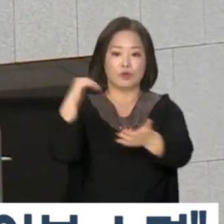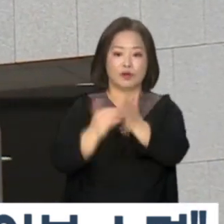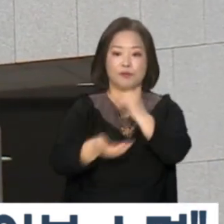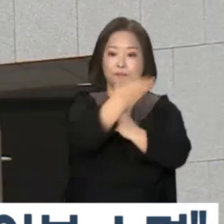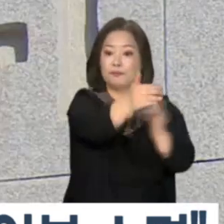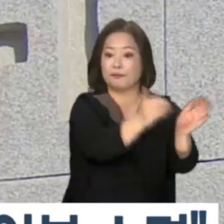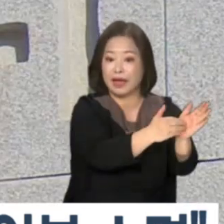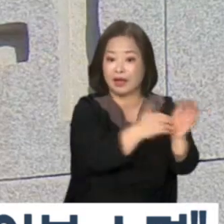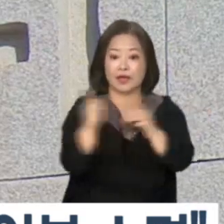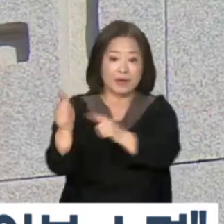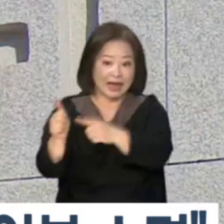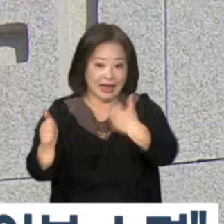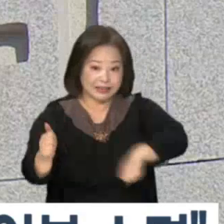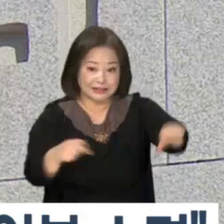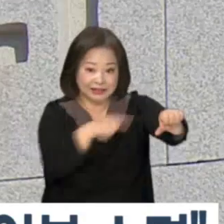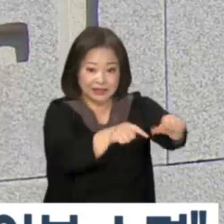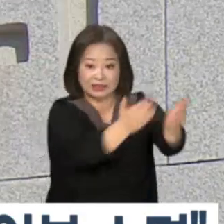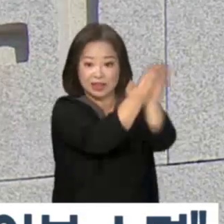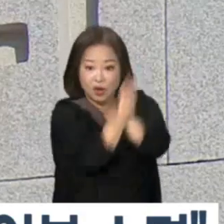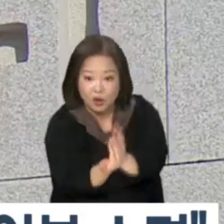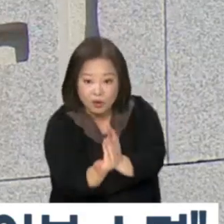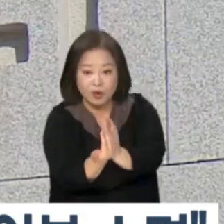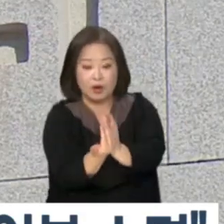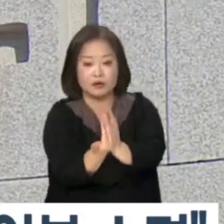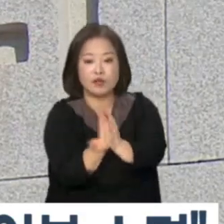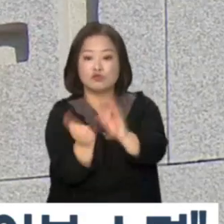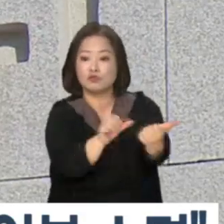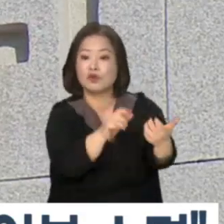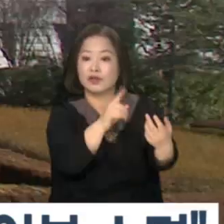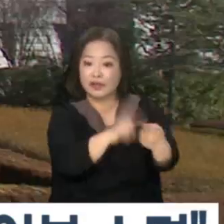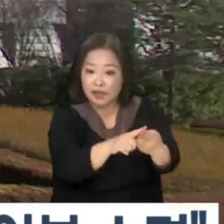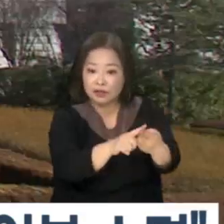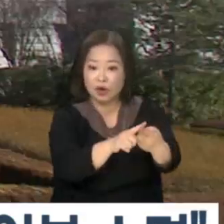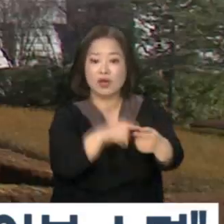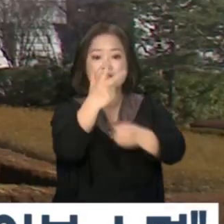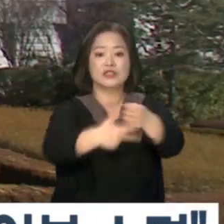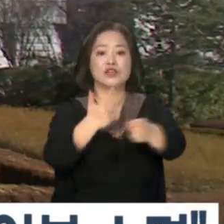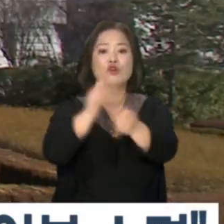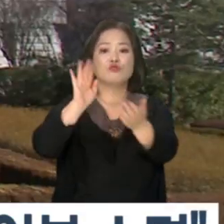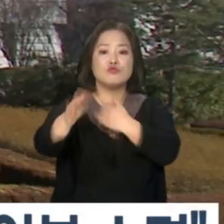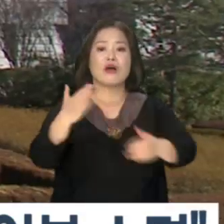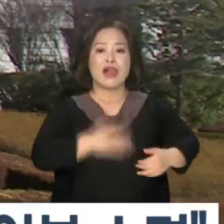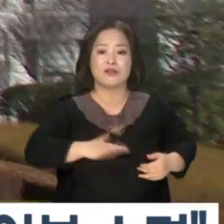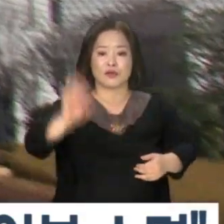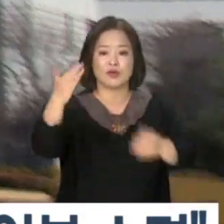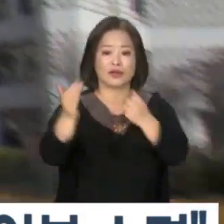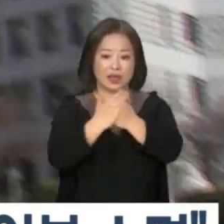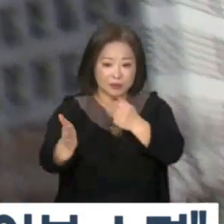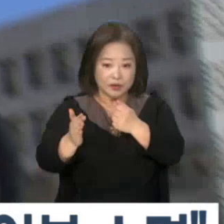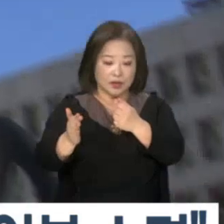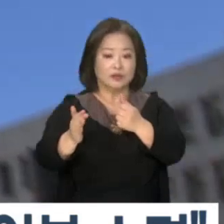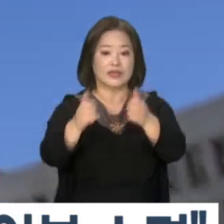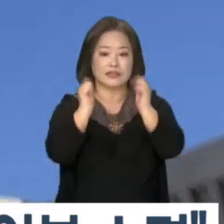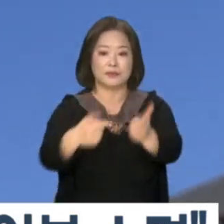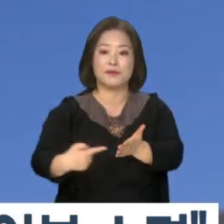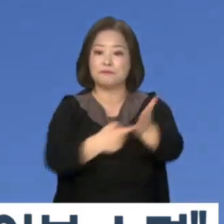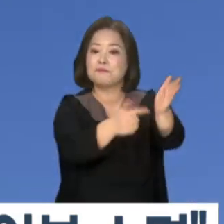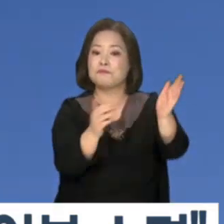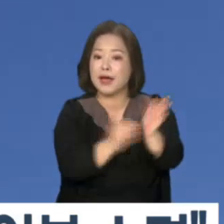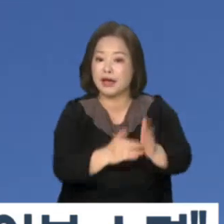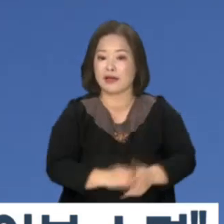A씨는 아들이 세월호 참사로 숨졌다는 사실을 참사 7년이 지난 뒤 알게 돼 뒤늦게 소송을 제기했습니다.